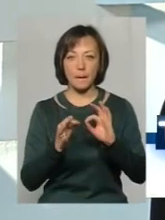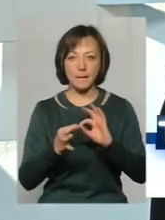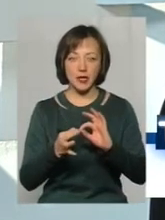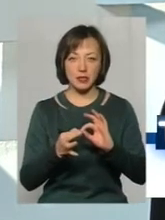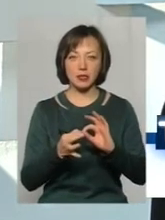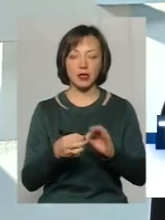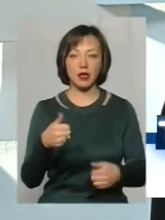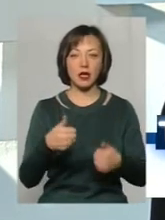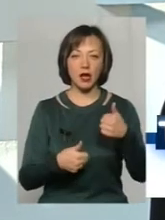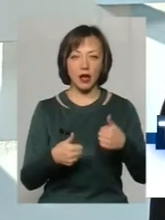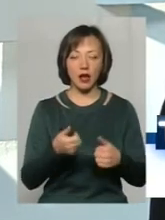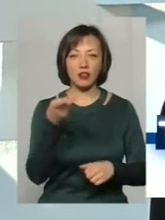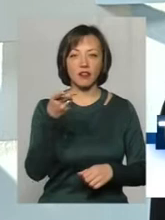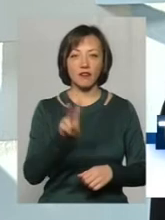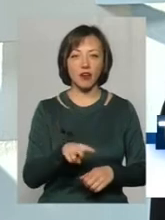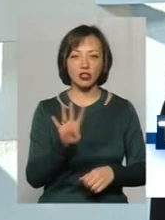Інни Гріщун.